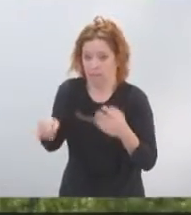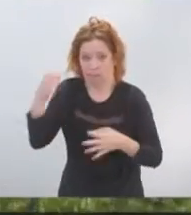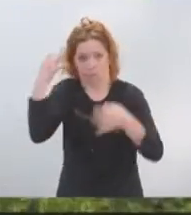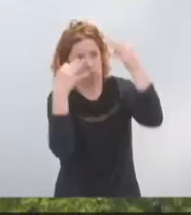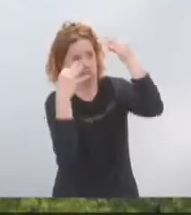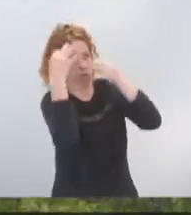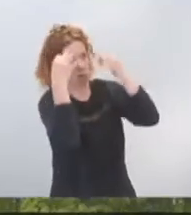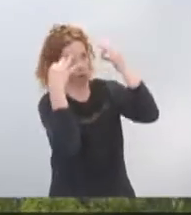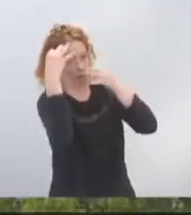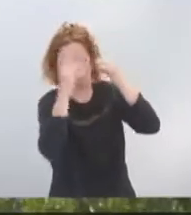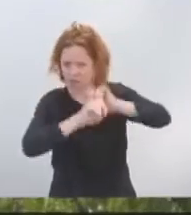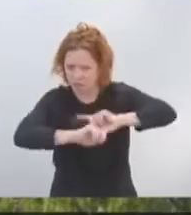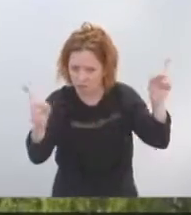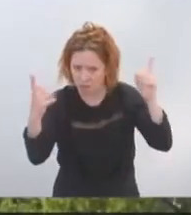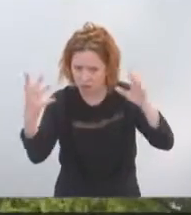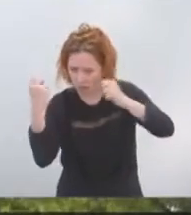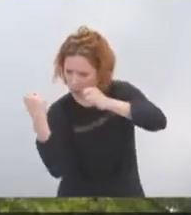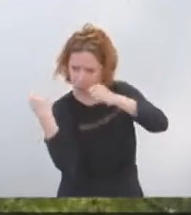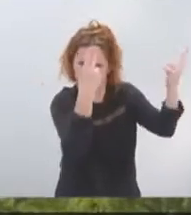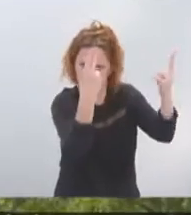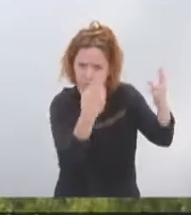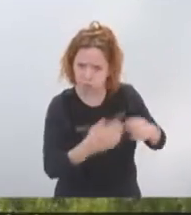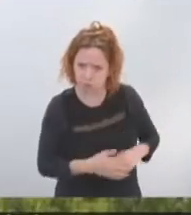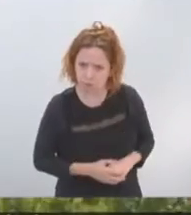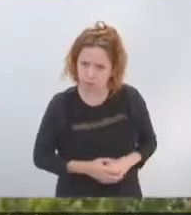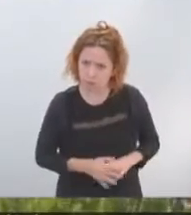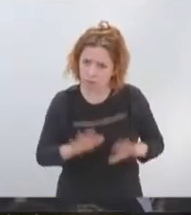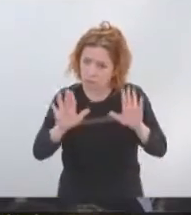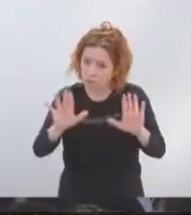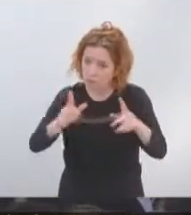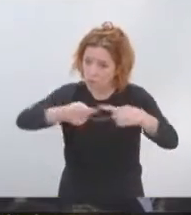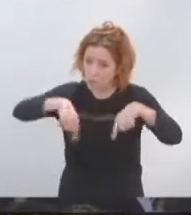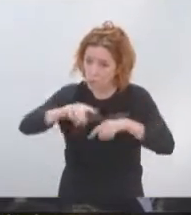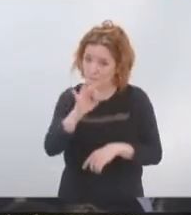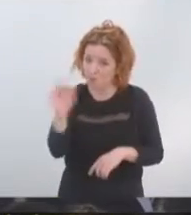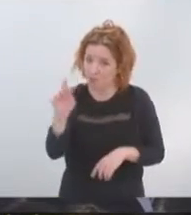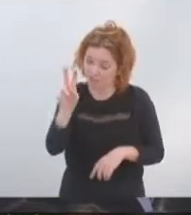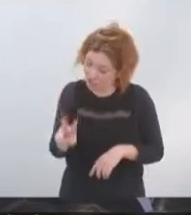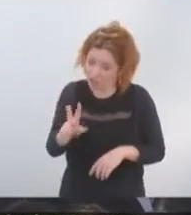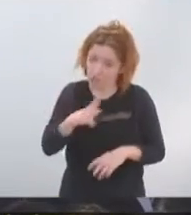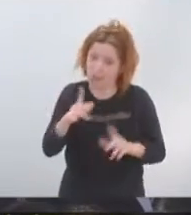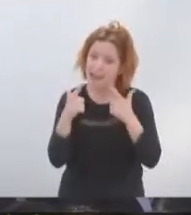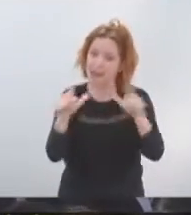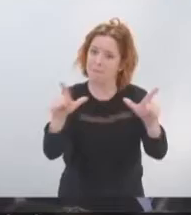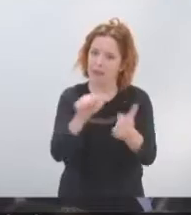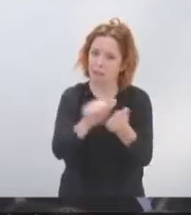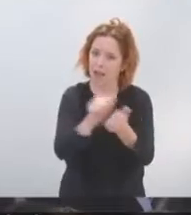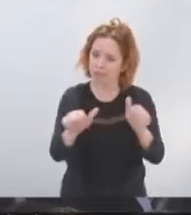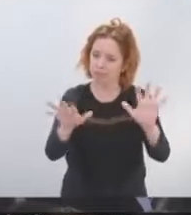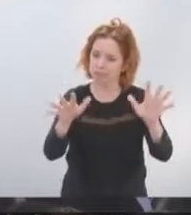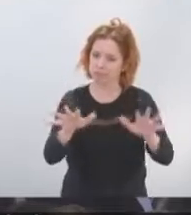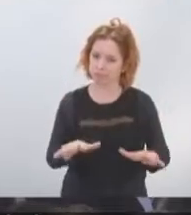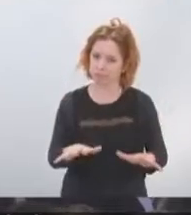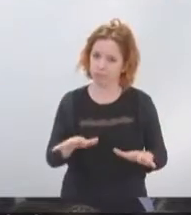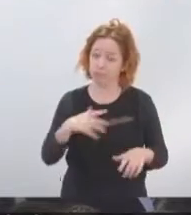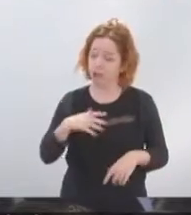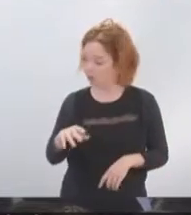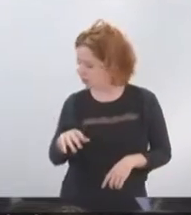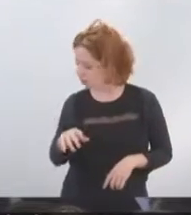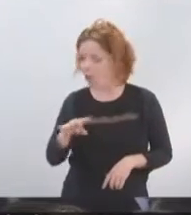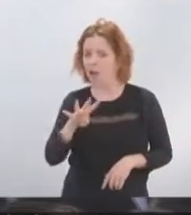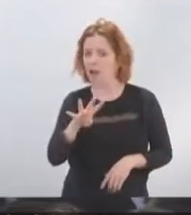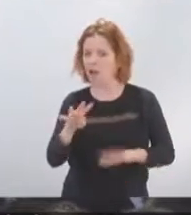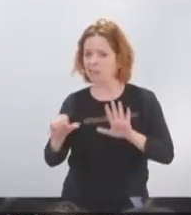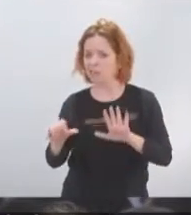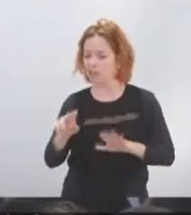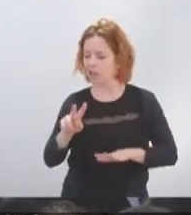'élever. La France étant 45e, je lui dis, prenez garde, les 46e, 47e et 48e,